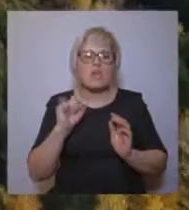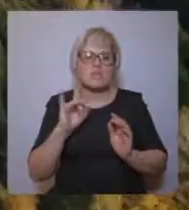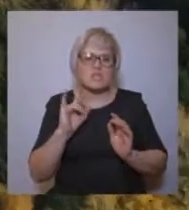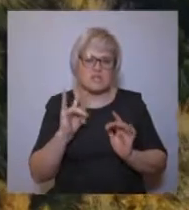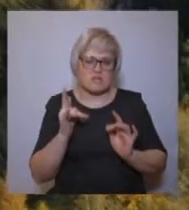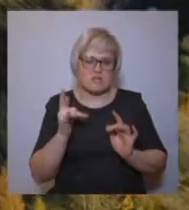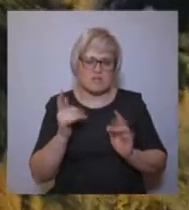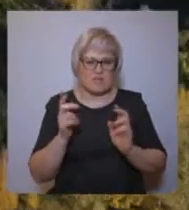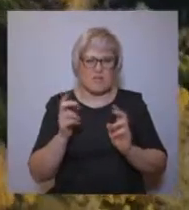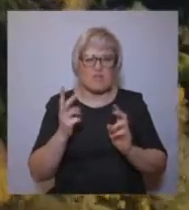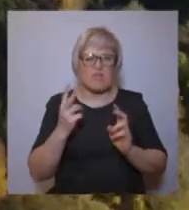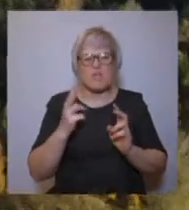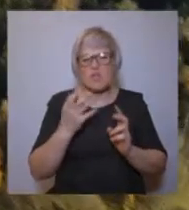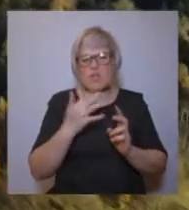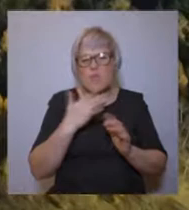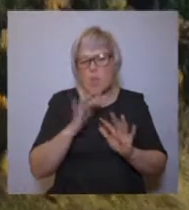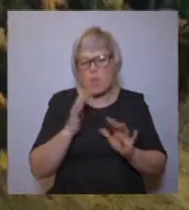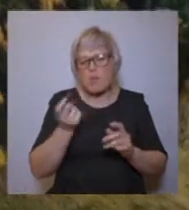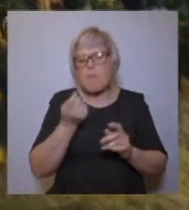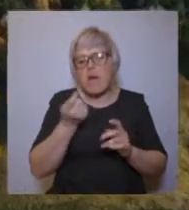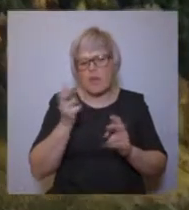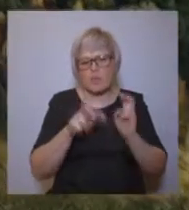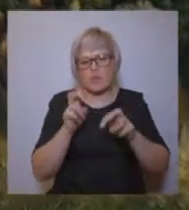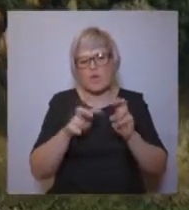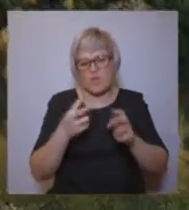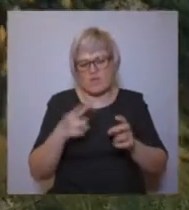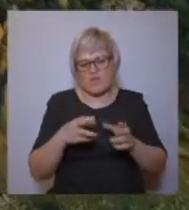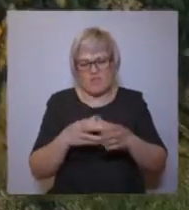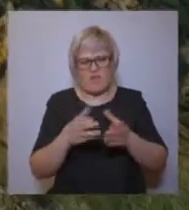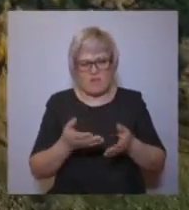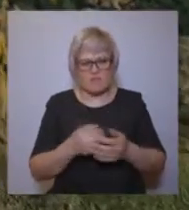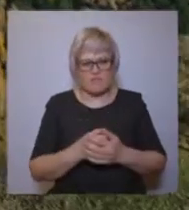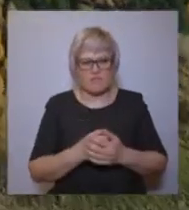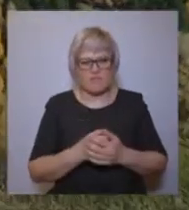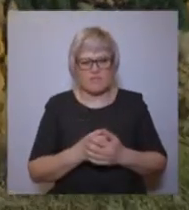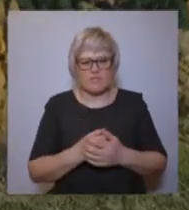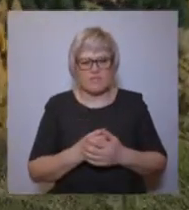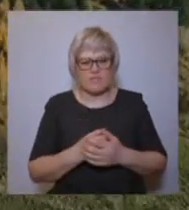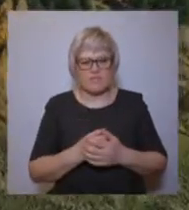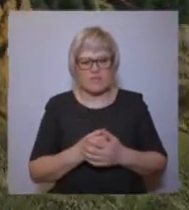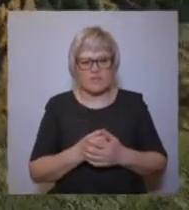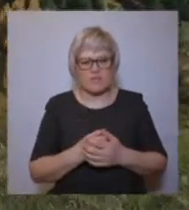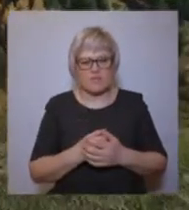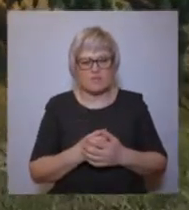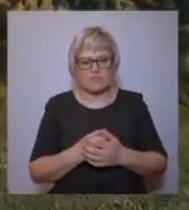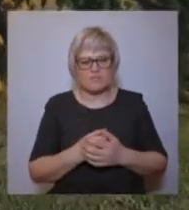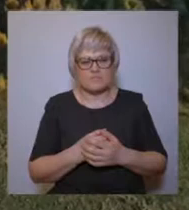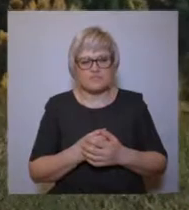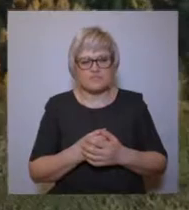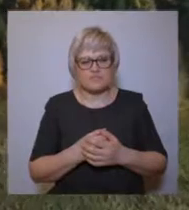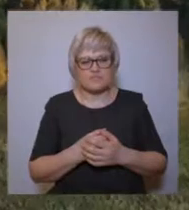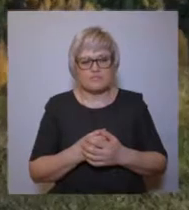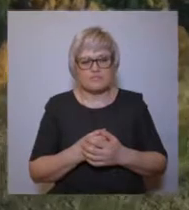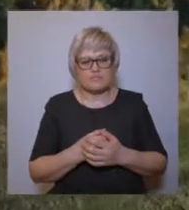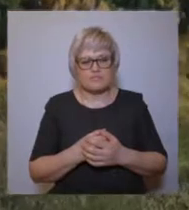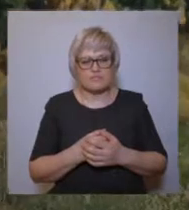архипастерства митрополит Филофей увеличил количество церквей в своей епархии со 160 до 448, основал 37